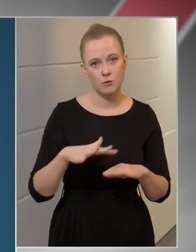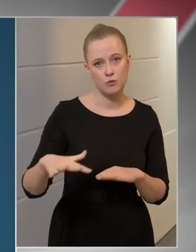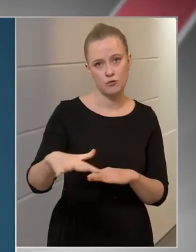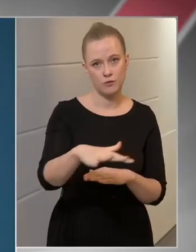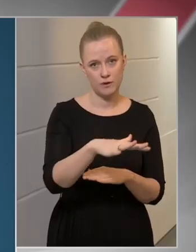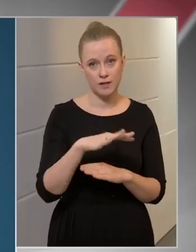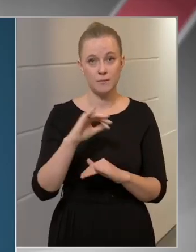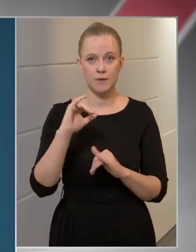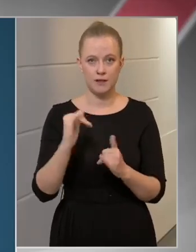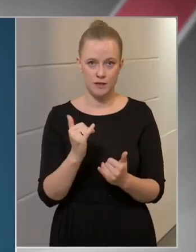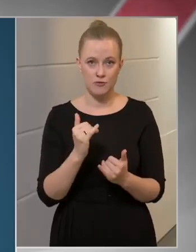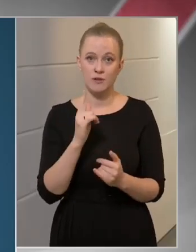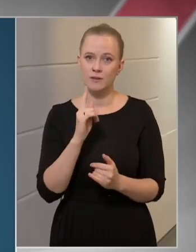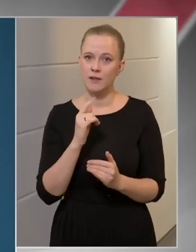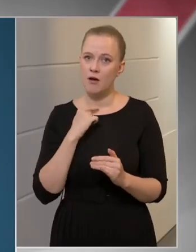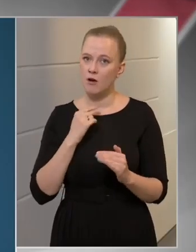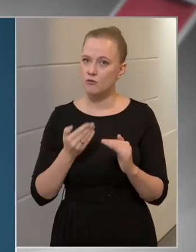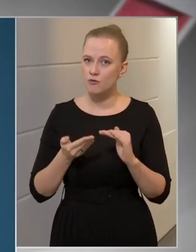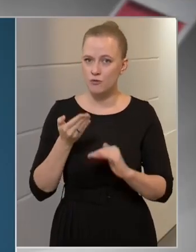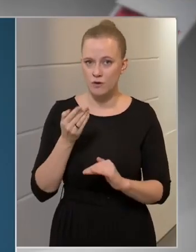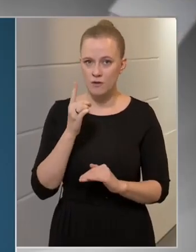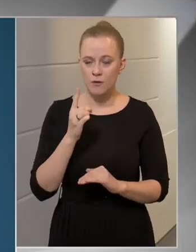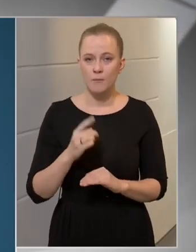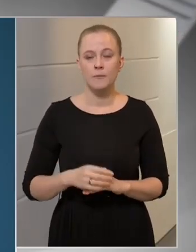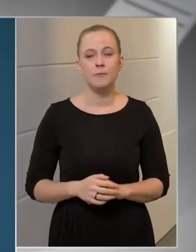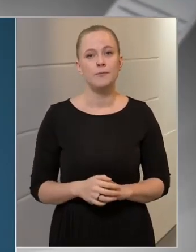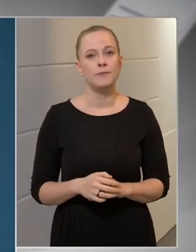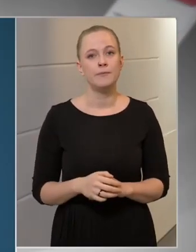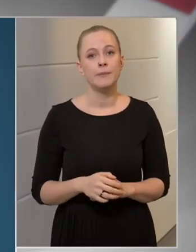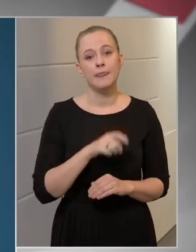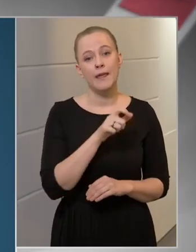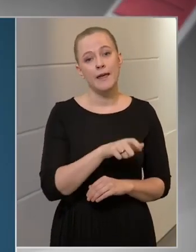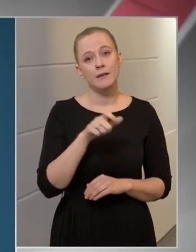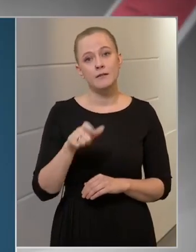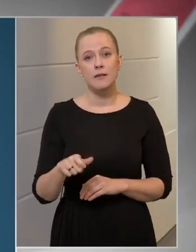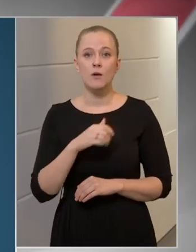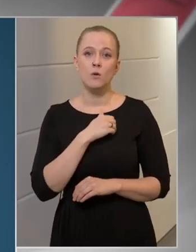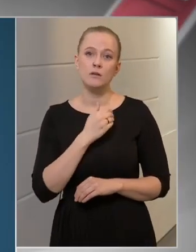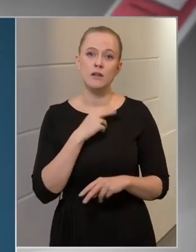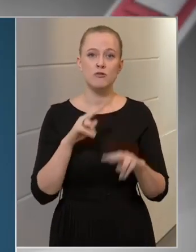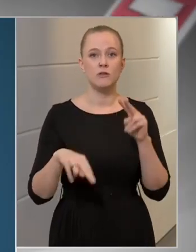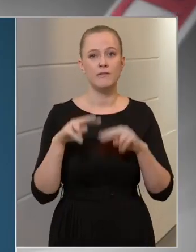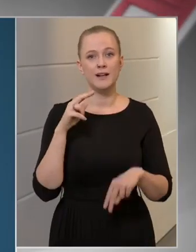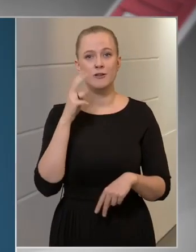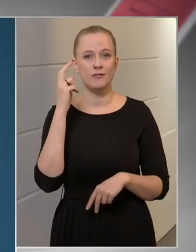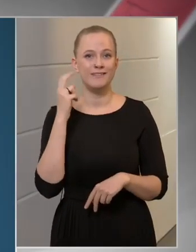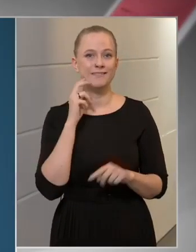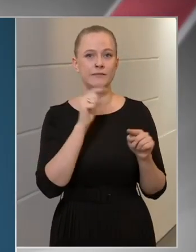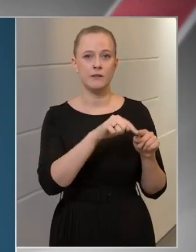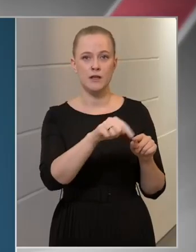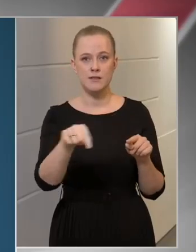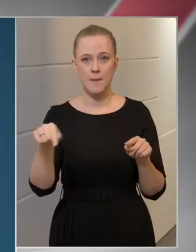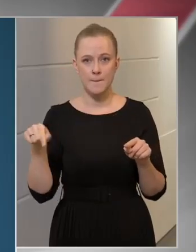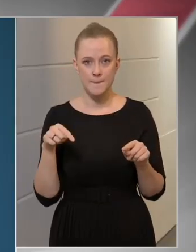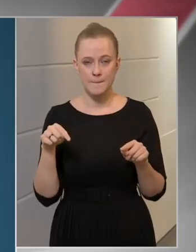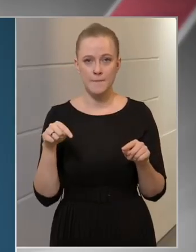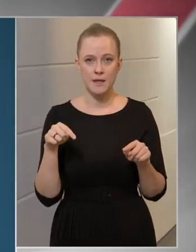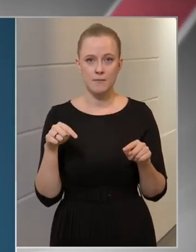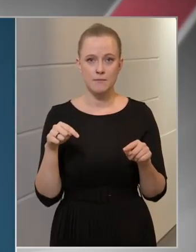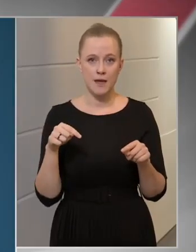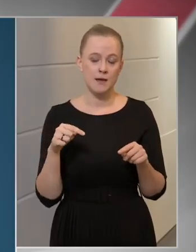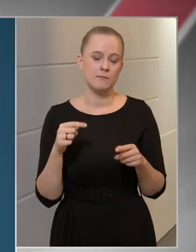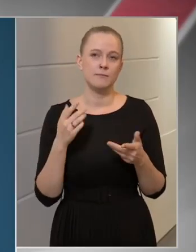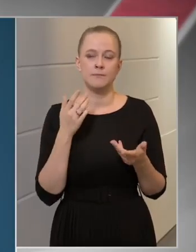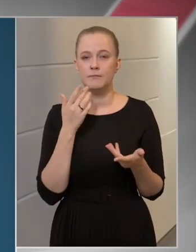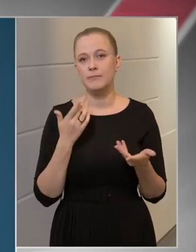körében is, de hangsúlyozom, hogy egy-egy oktatási nevelési intézményben, és értem ez